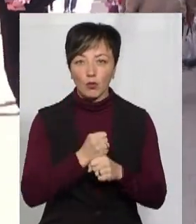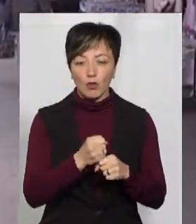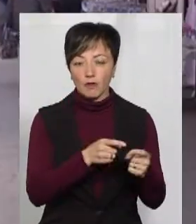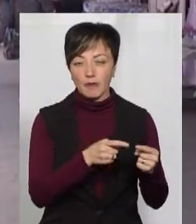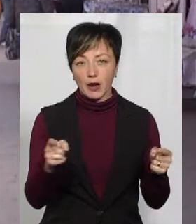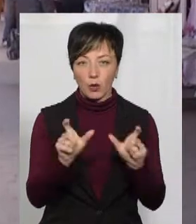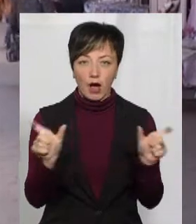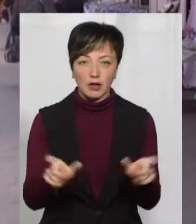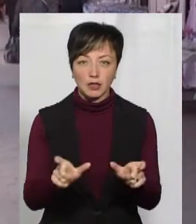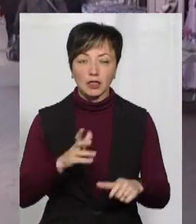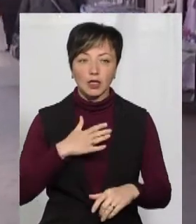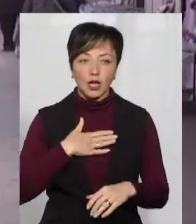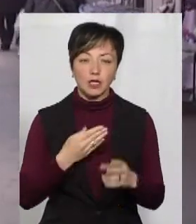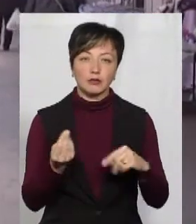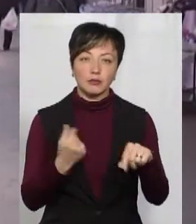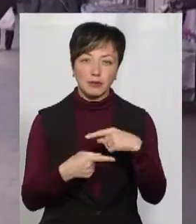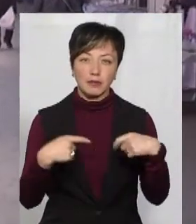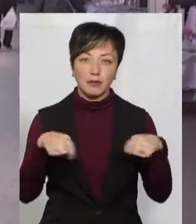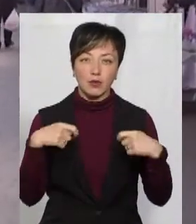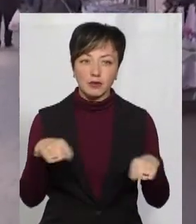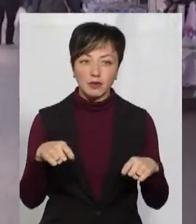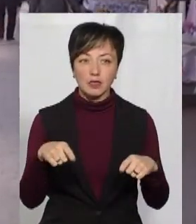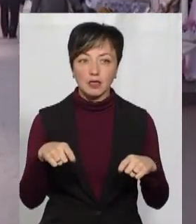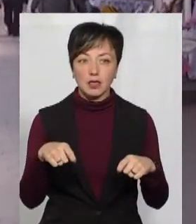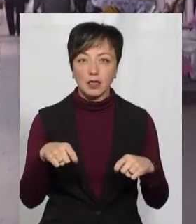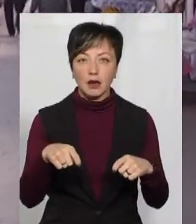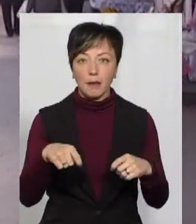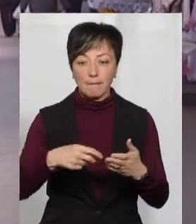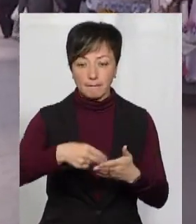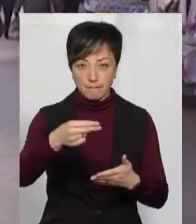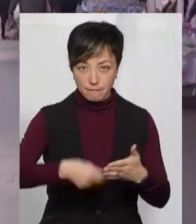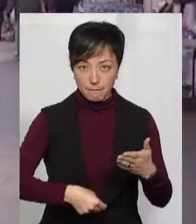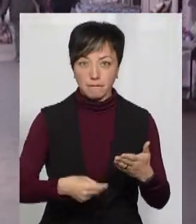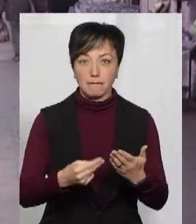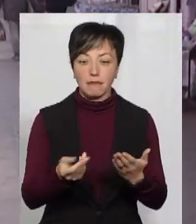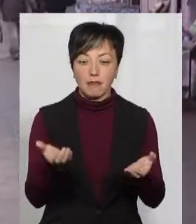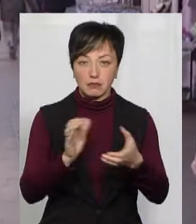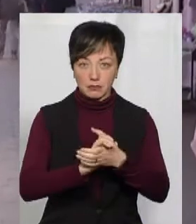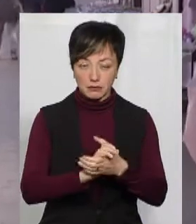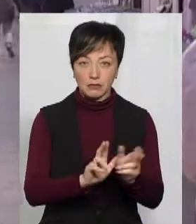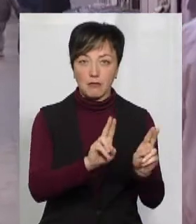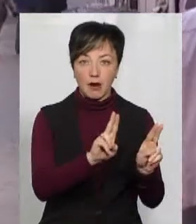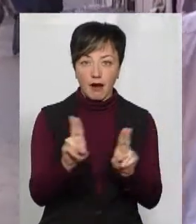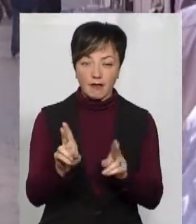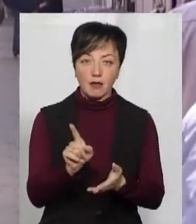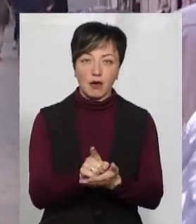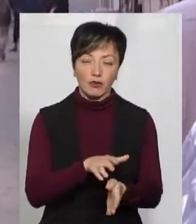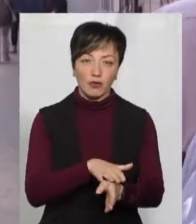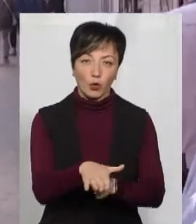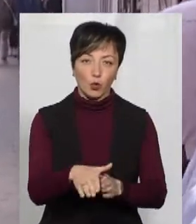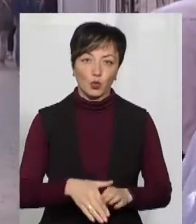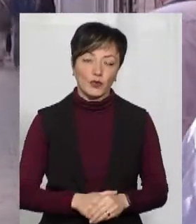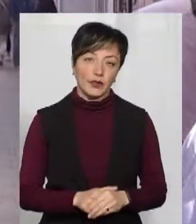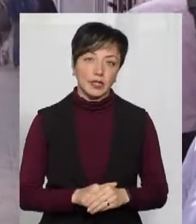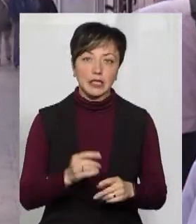карантину. Наші підприємці та продавці під підпис ознайомилися про правила, які вони мають виконувати.